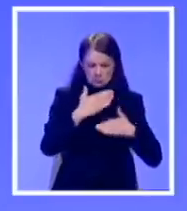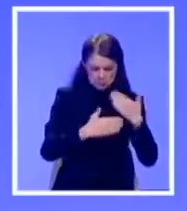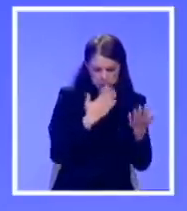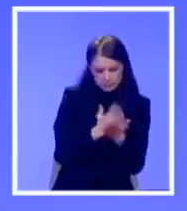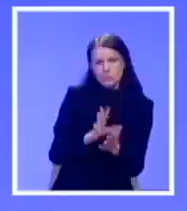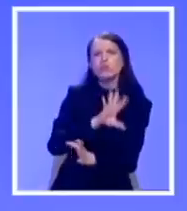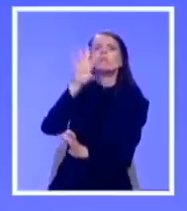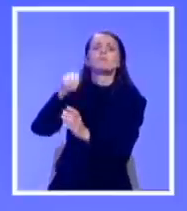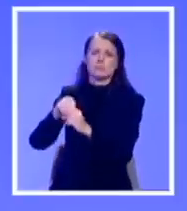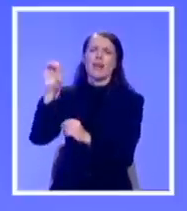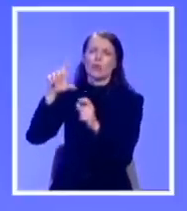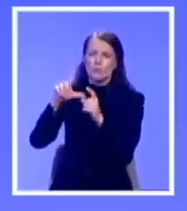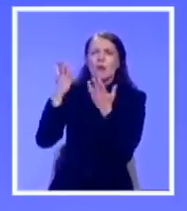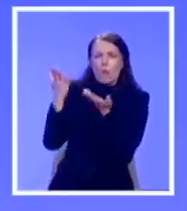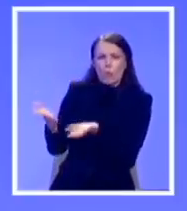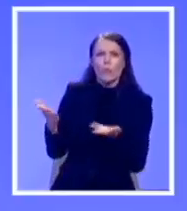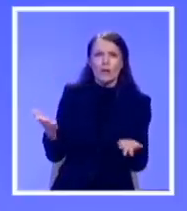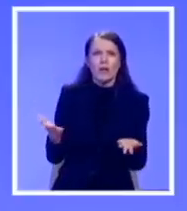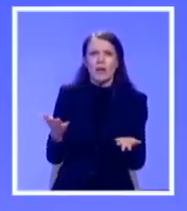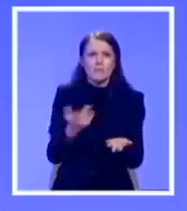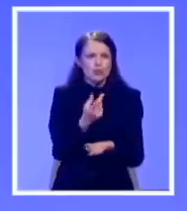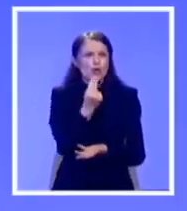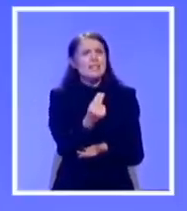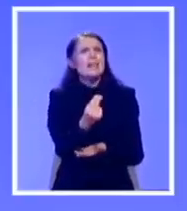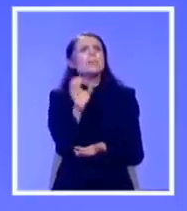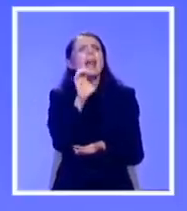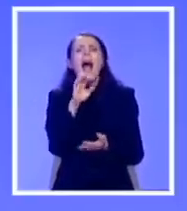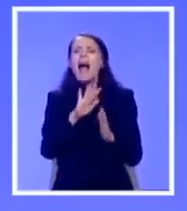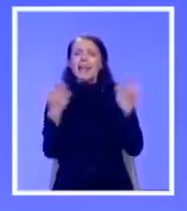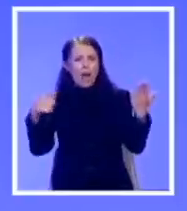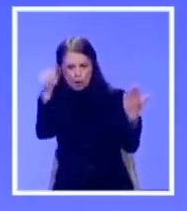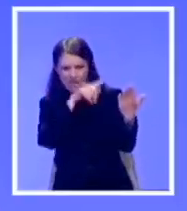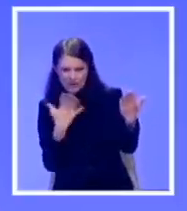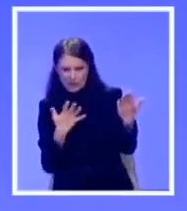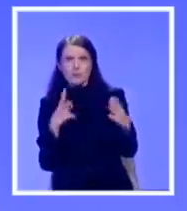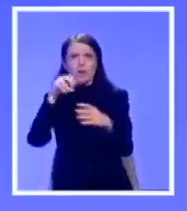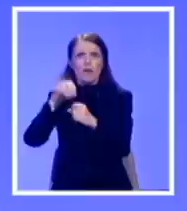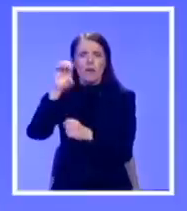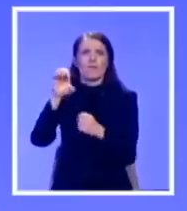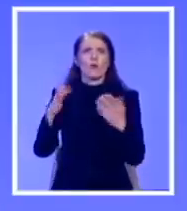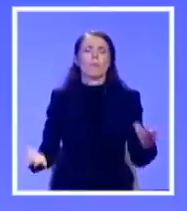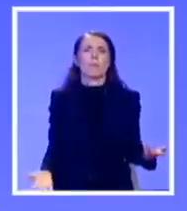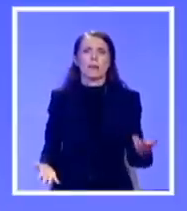deo evropske porodice tamo gdje jeste, pošto Srbija i na geografijskoj karti jeste u Evropi. Pardon.